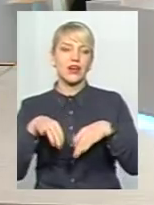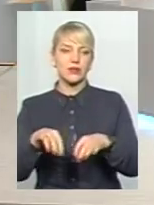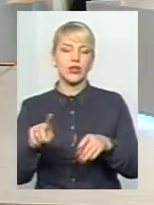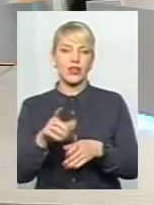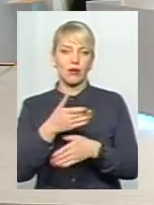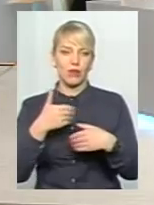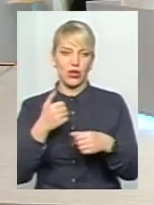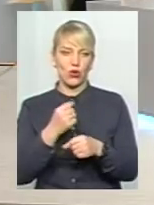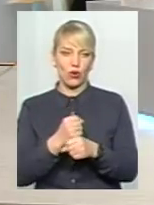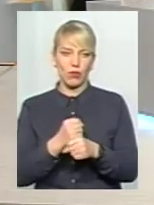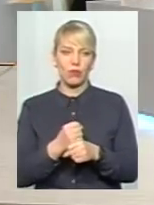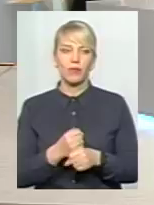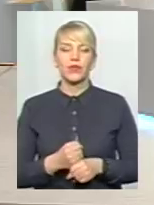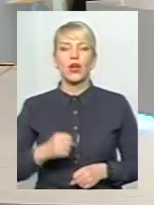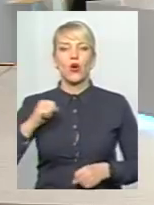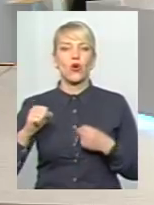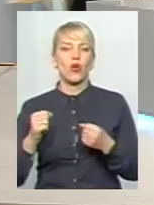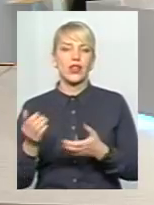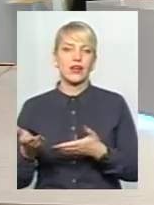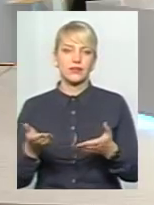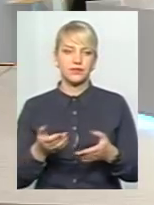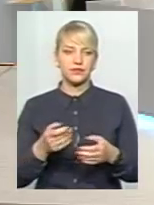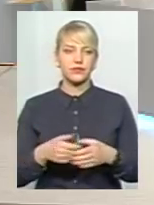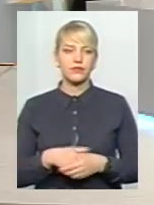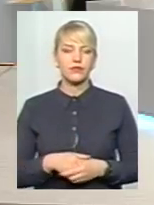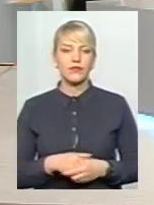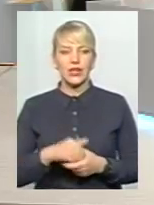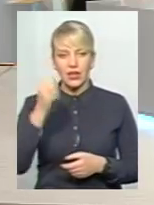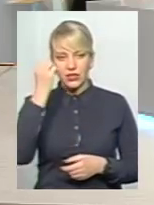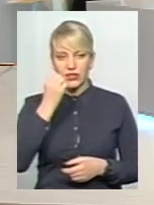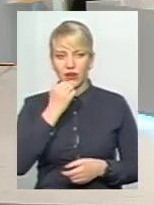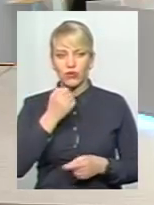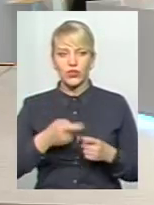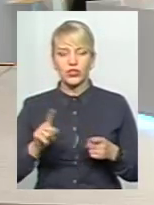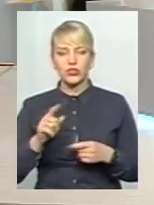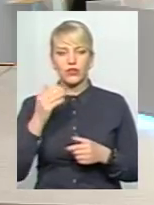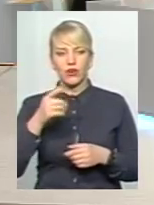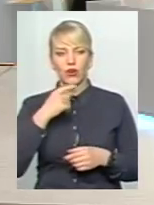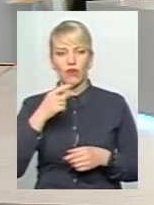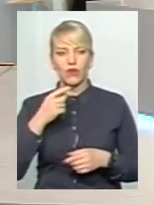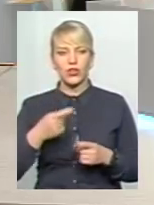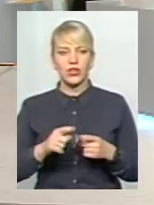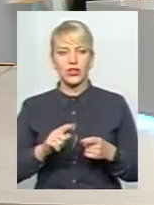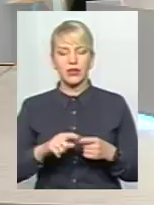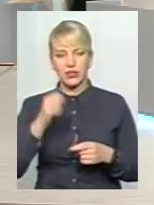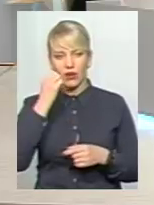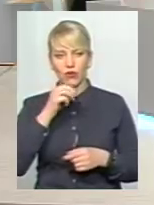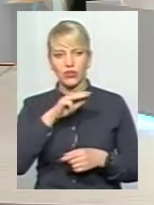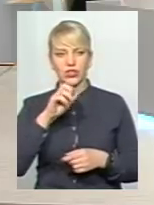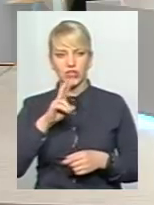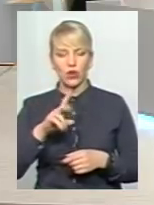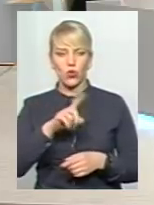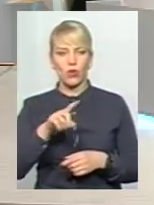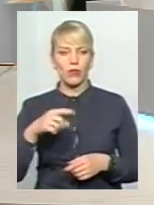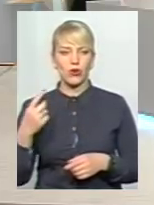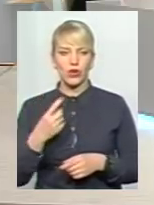колеги вас долучитися, так, дуже коротко. Я хотів би подякувати, все ж таки, ви казали про ВІЗБВ, я хотів би подякувати ЖЕКУ. Куб номер один,